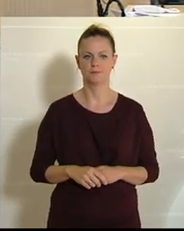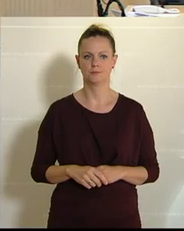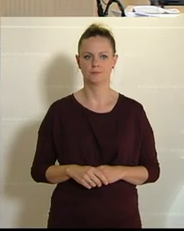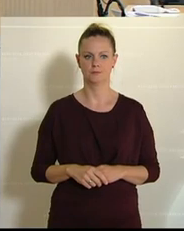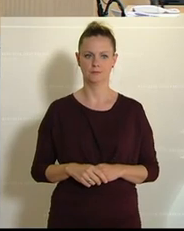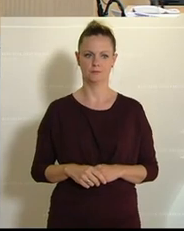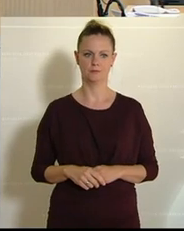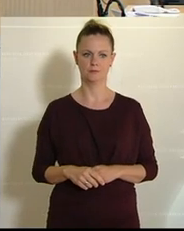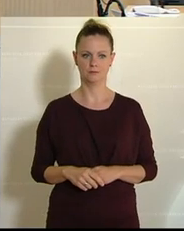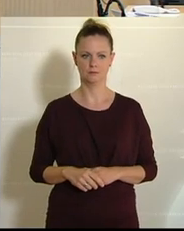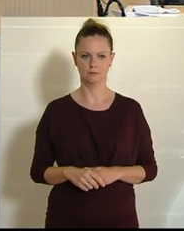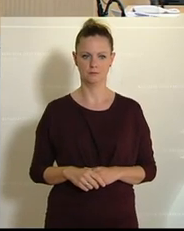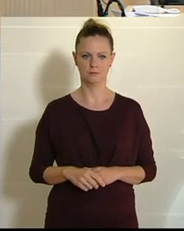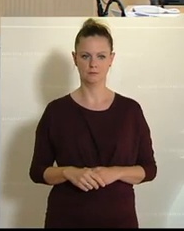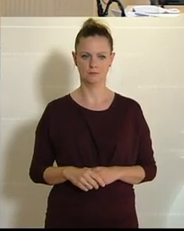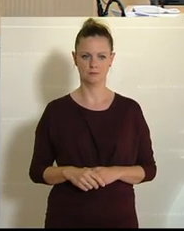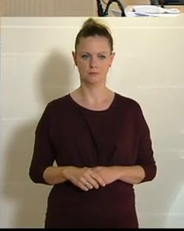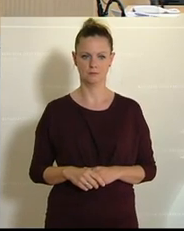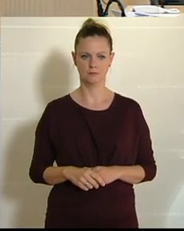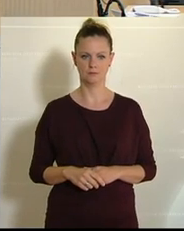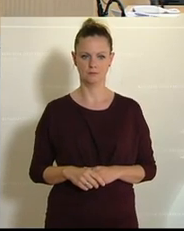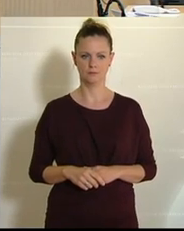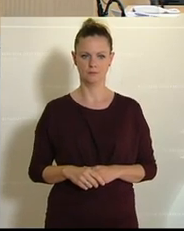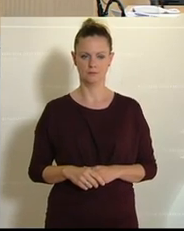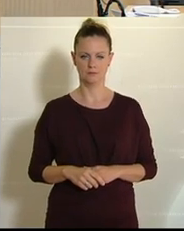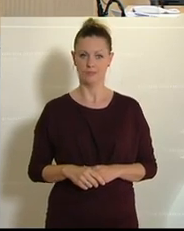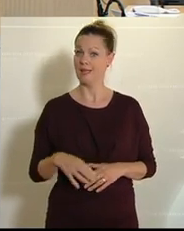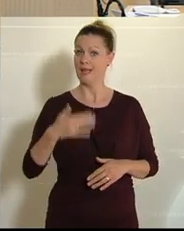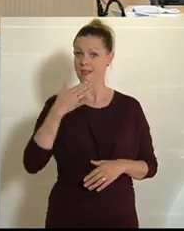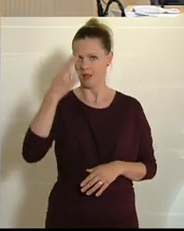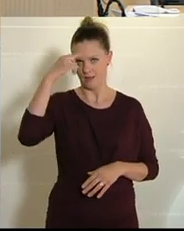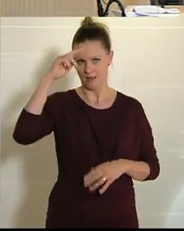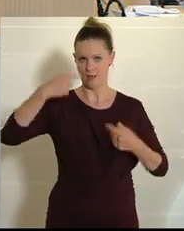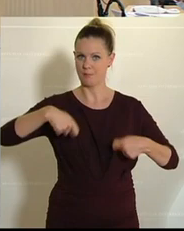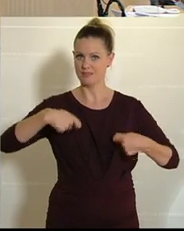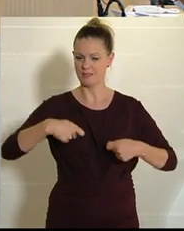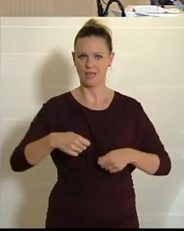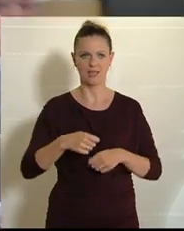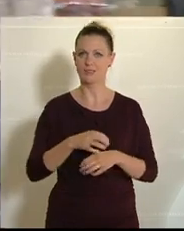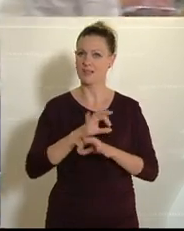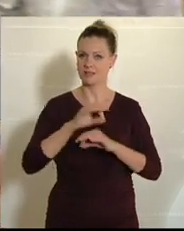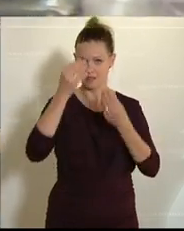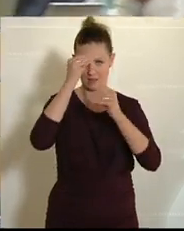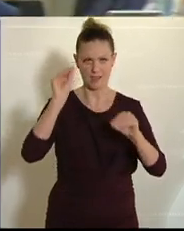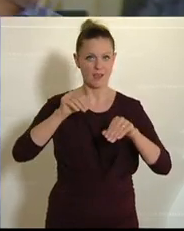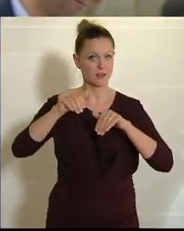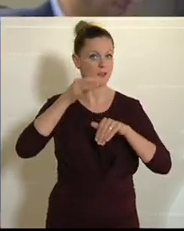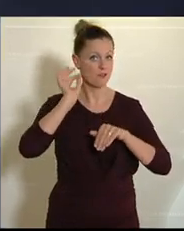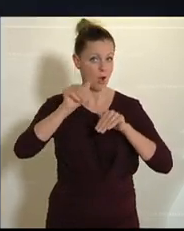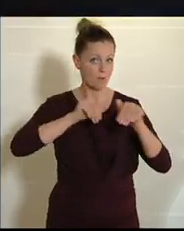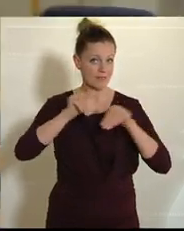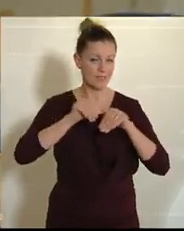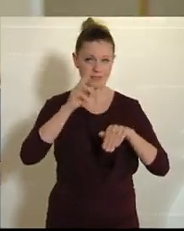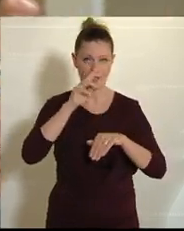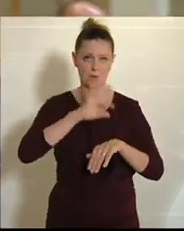Danke, Herr Präsident. Werte Ministerin, Kolleginnen und Kollegen,